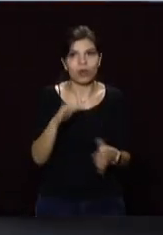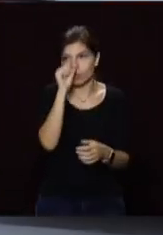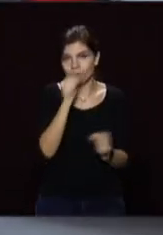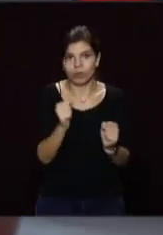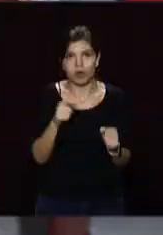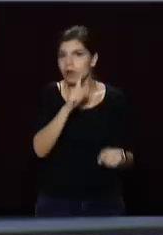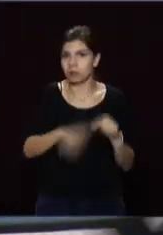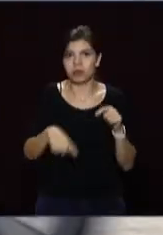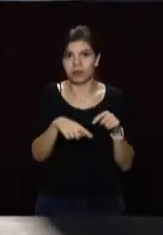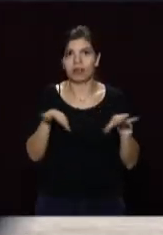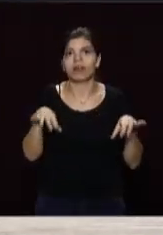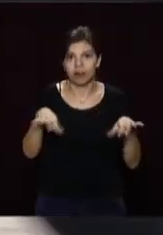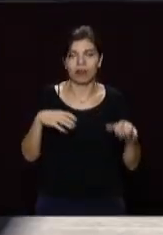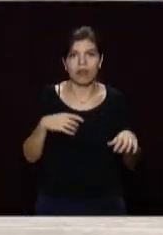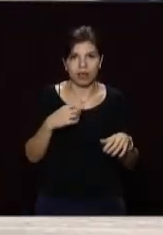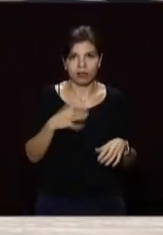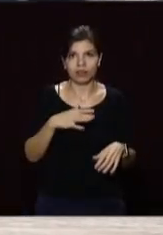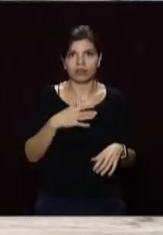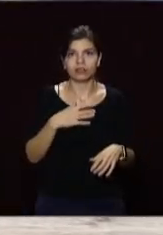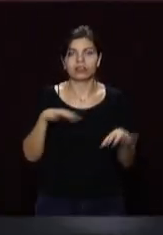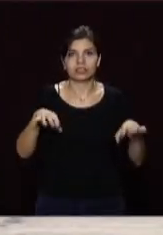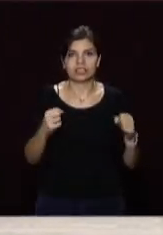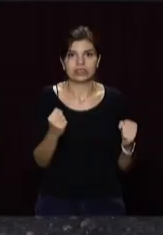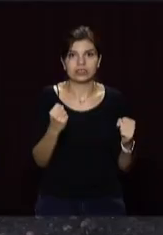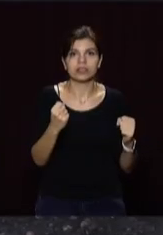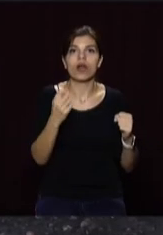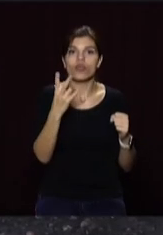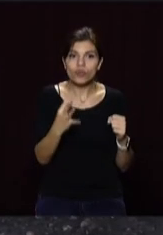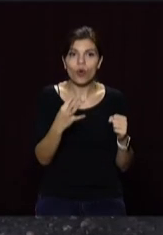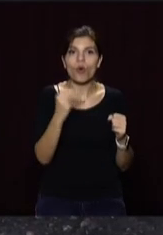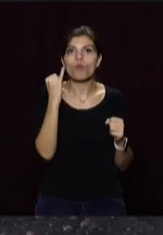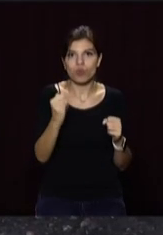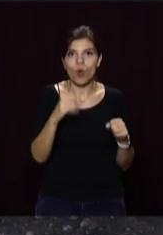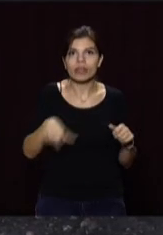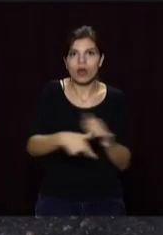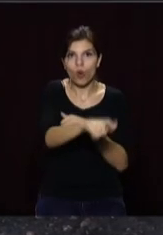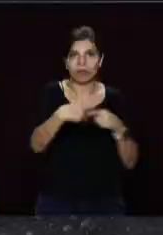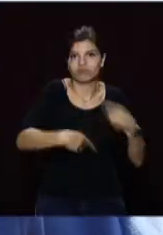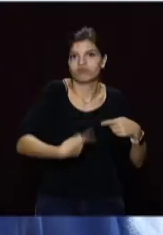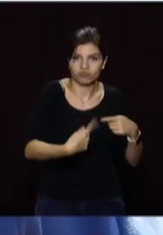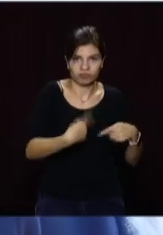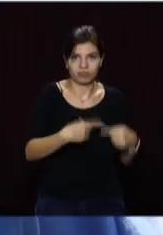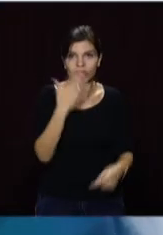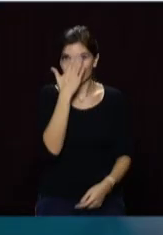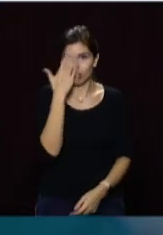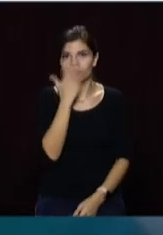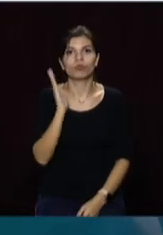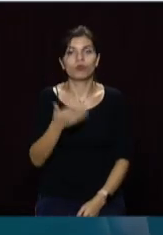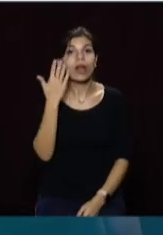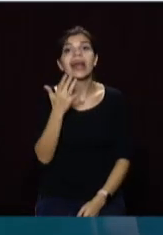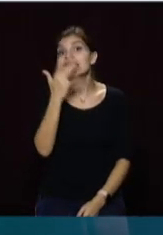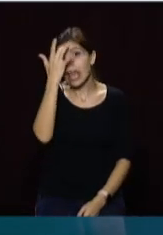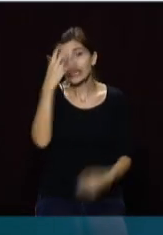холодів. Вони швидко змінюють свої характеристики, стають жорсткими та погано тримають контакт з дорожнім покриттям. Коли в нас йде